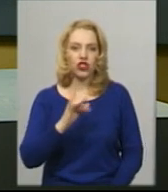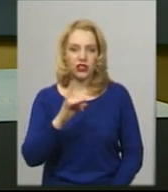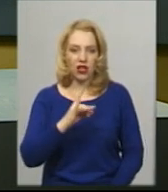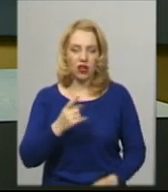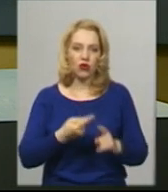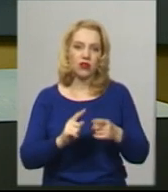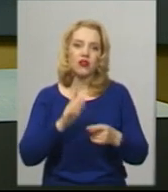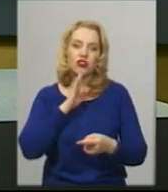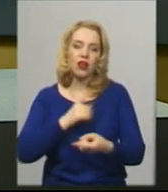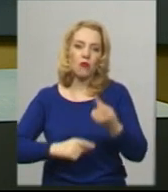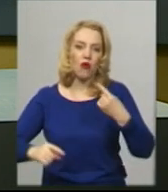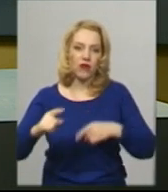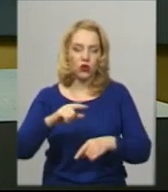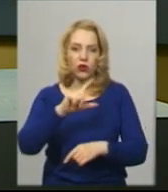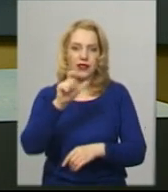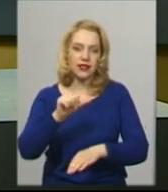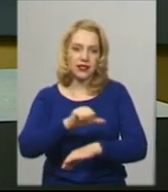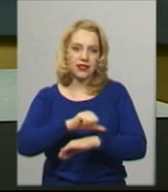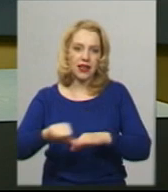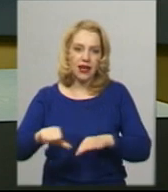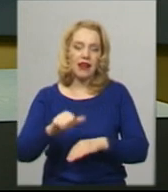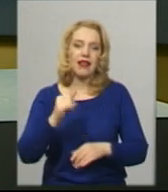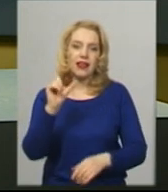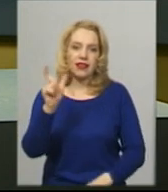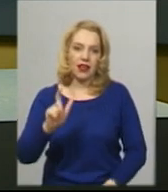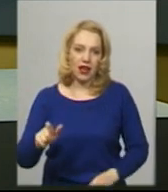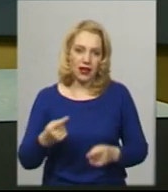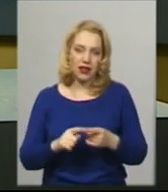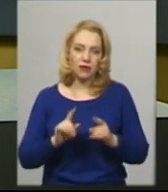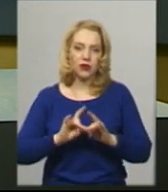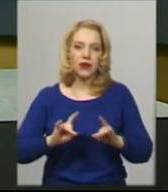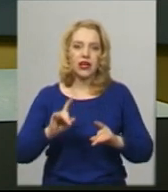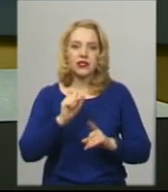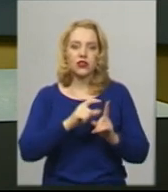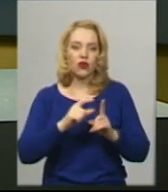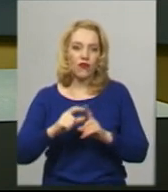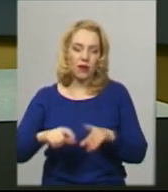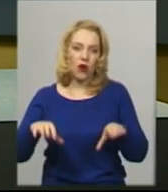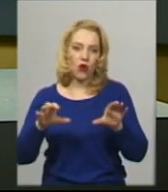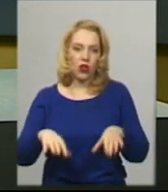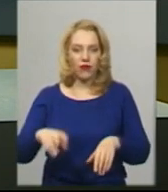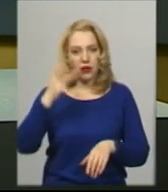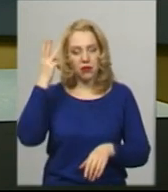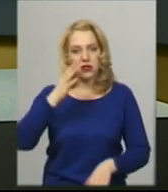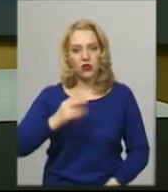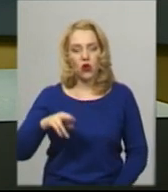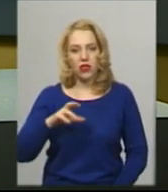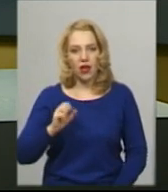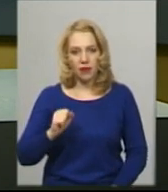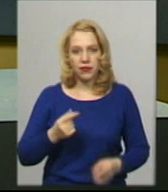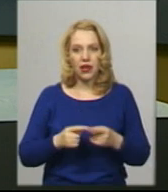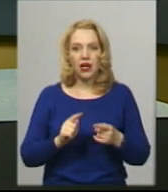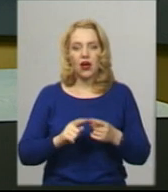Італії. Про це повідомляє обласний штаб з ліквідації надзвичайної ситуації. За словами голови Хмельницької ОДА Дмитра Габінета,